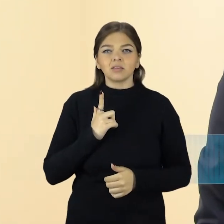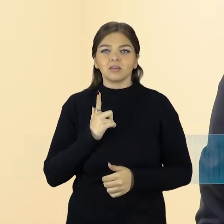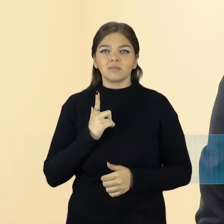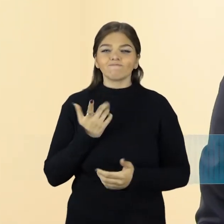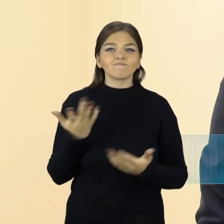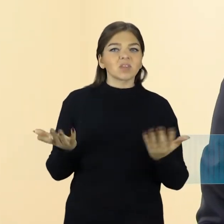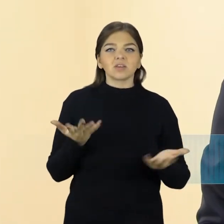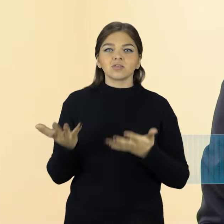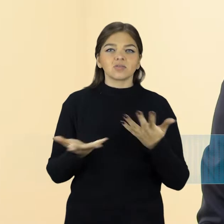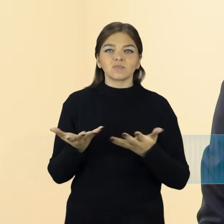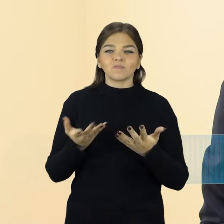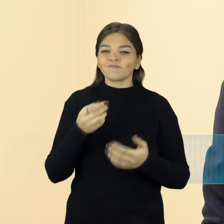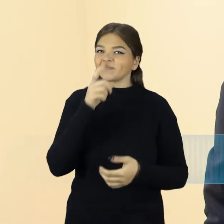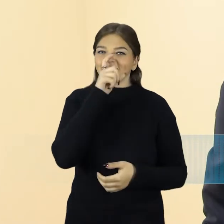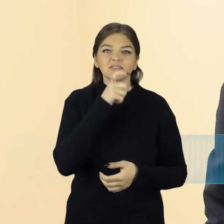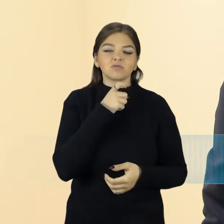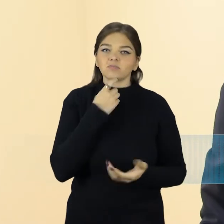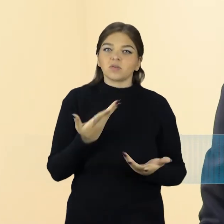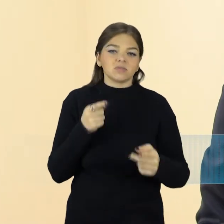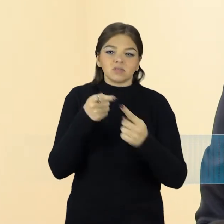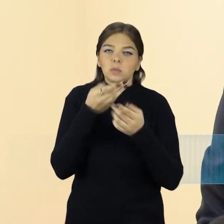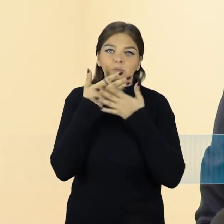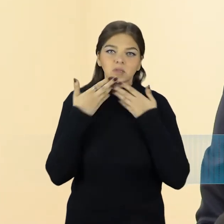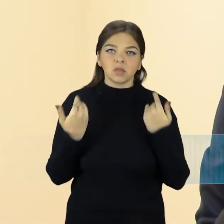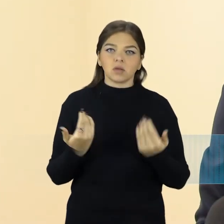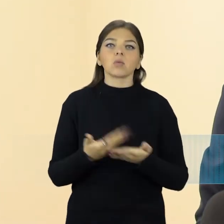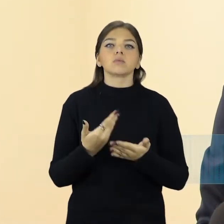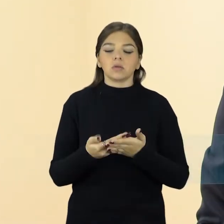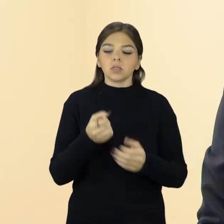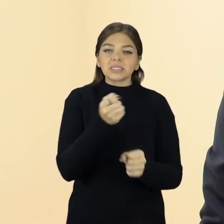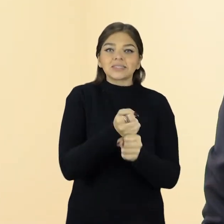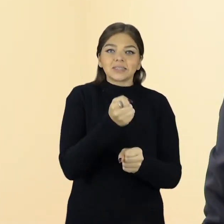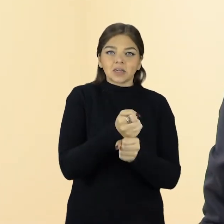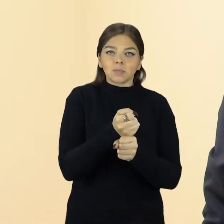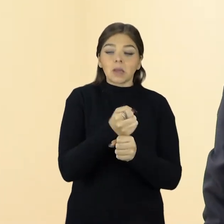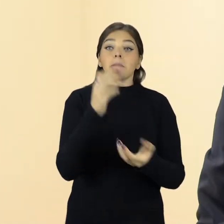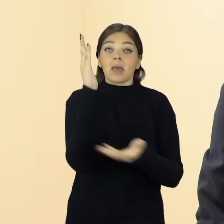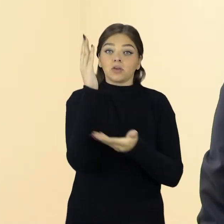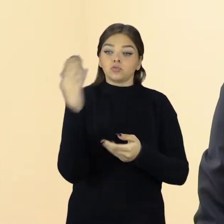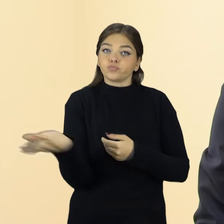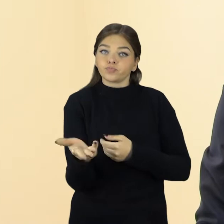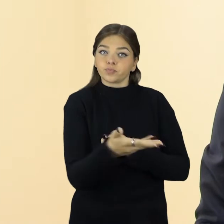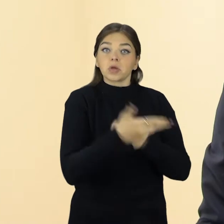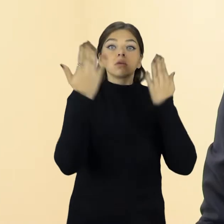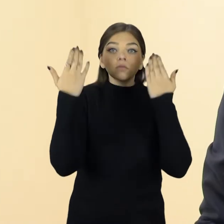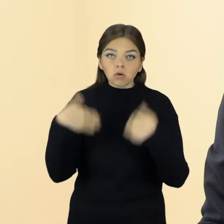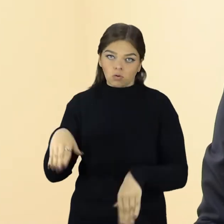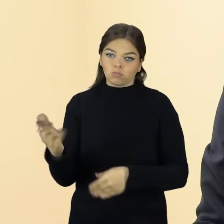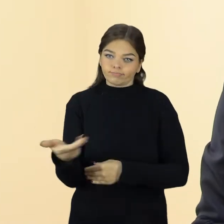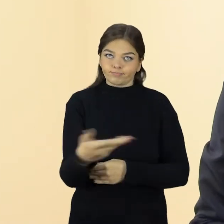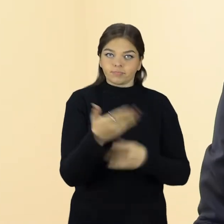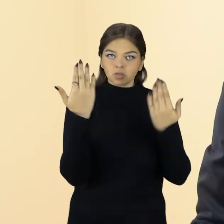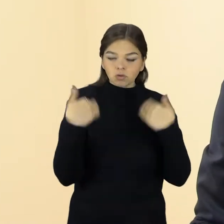kažko tai nelabai suprantamas, nes tiesą sakant, tie darbai medžių šalinimo šiuo atveju jau yra